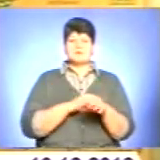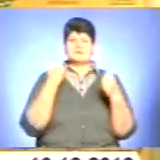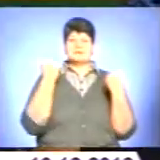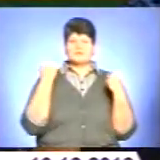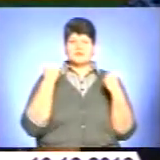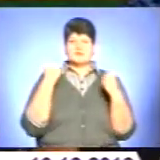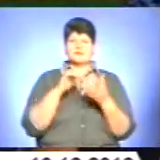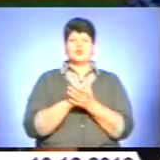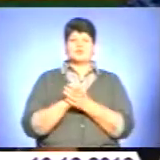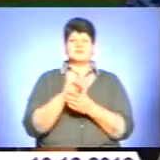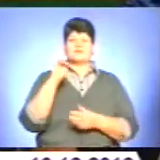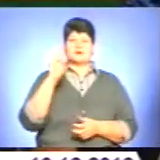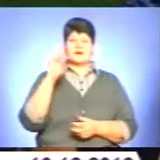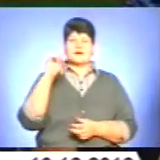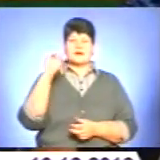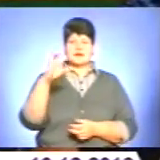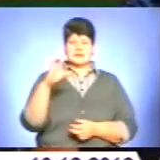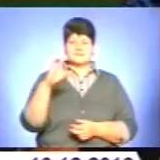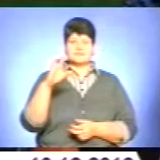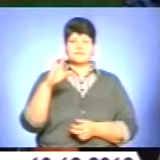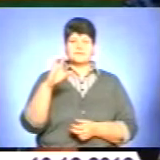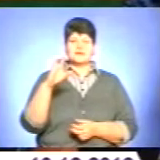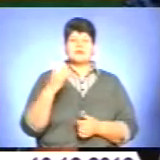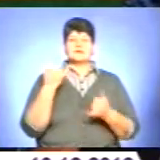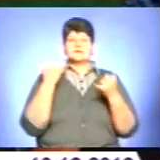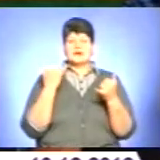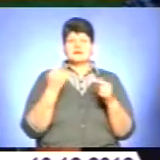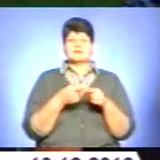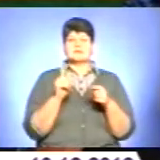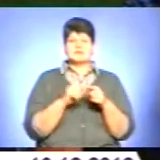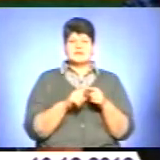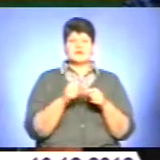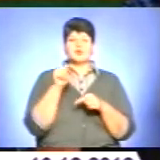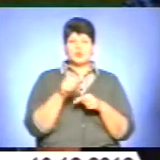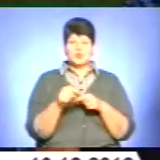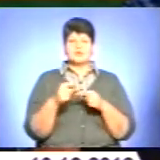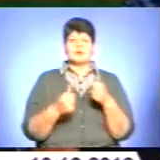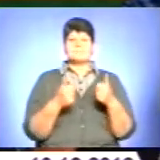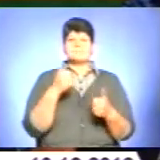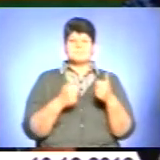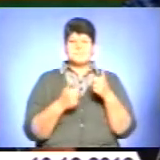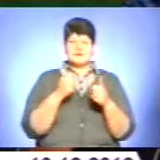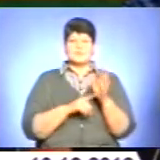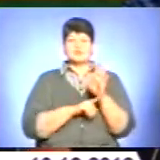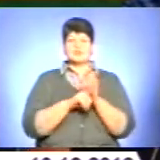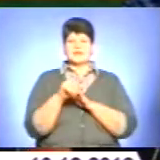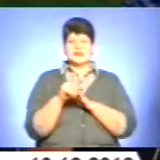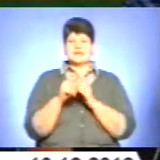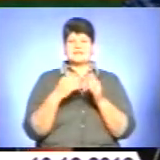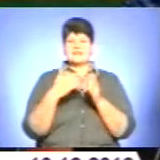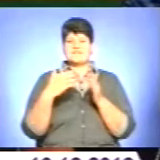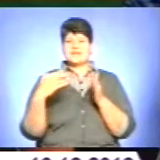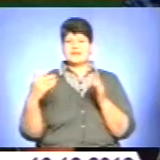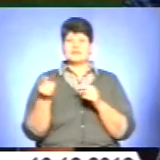«Крес». На жаль, українська програла 4-1, але менше з тим, це той матч, від якого фактично починається відбік тернопільського